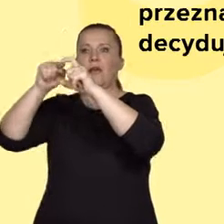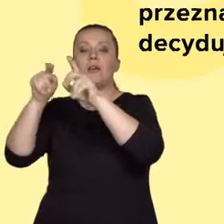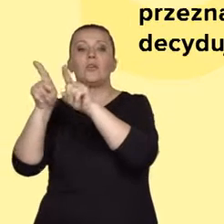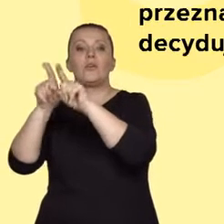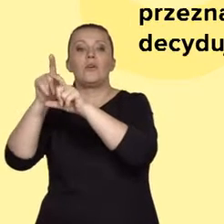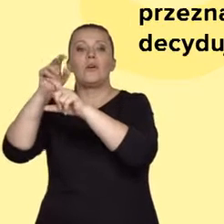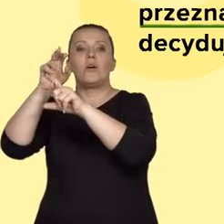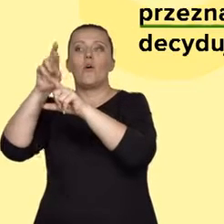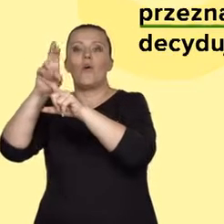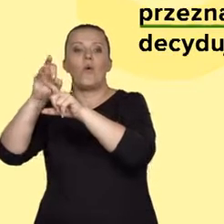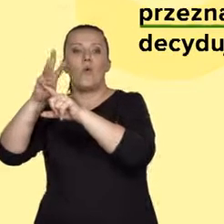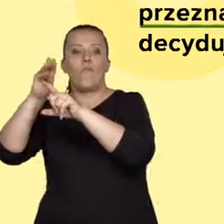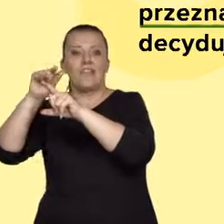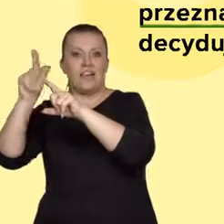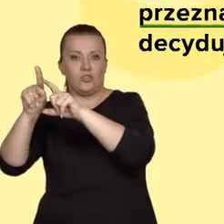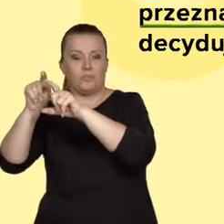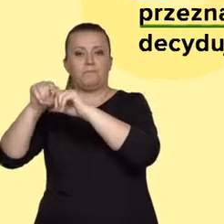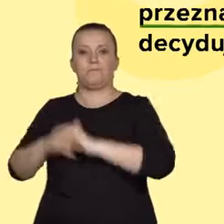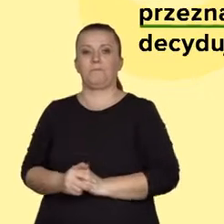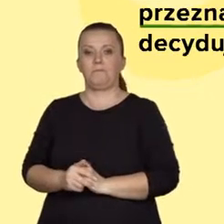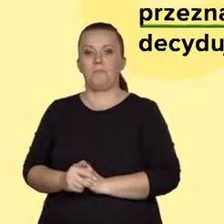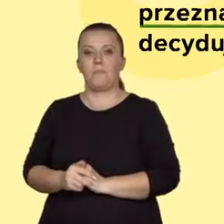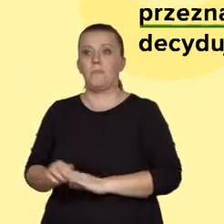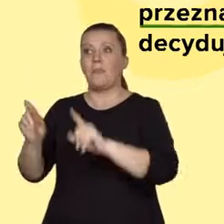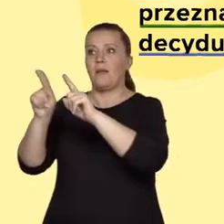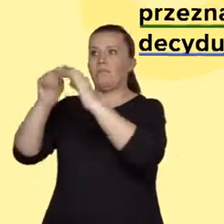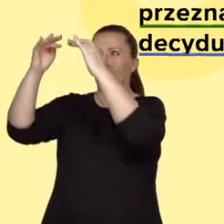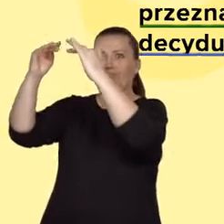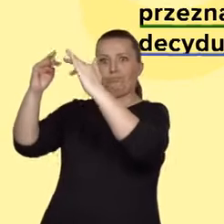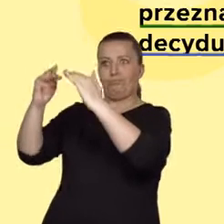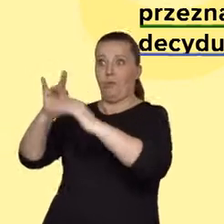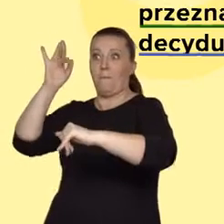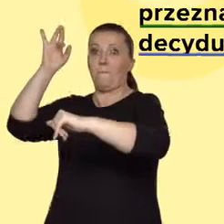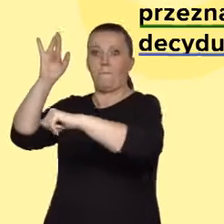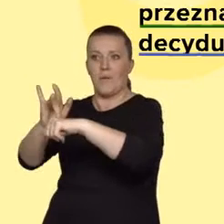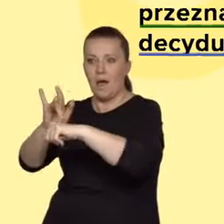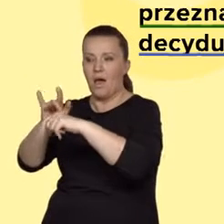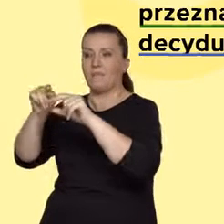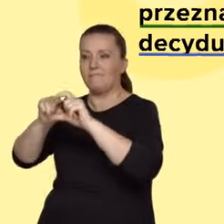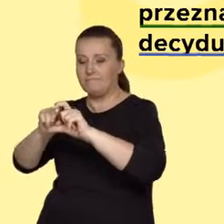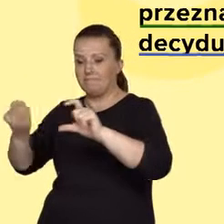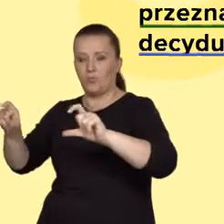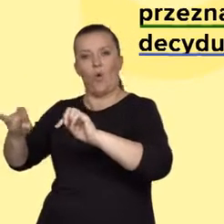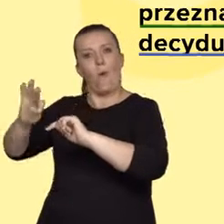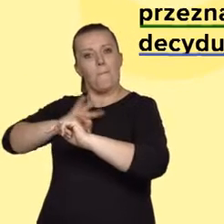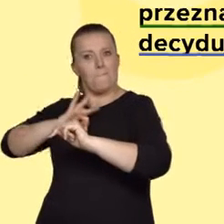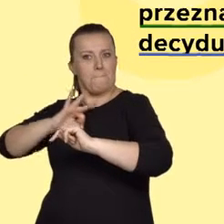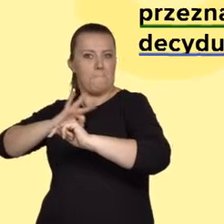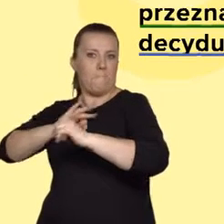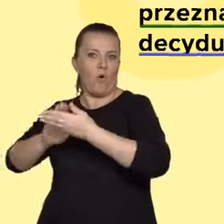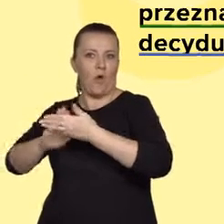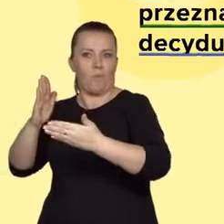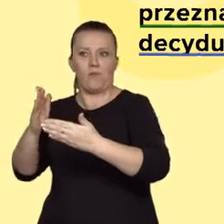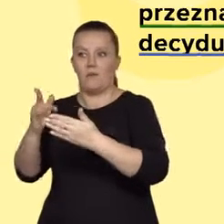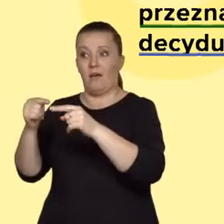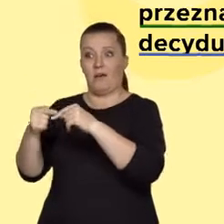pojawia się już w przedostatnim zdaniu akapitu, by na samym końcu sformułować już konkluzję. Argument odnoszący się do własnego stanowiska dotyczącego